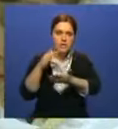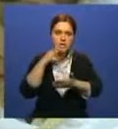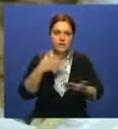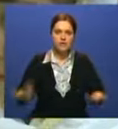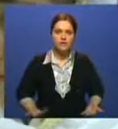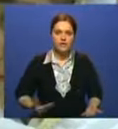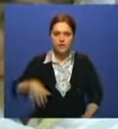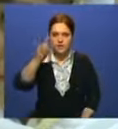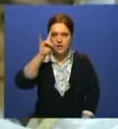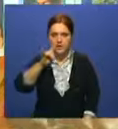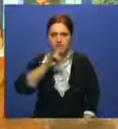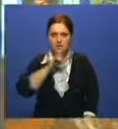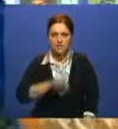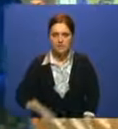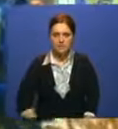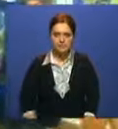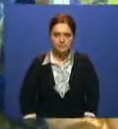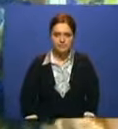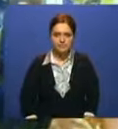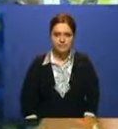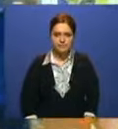национальности, проживающих в Казахстане.